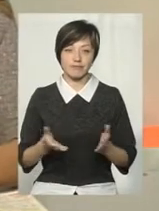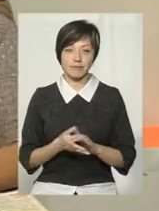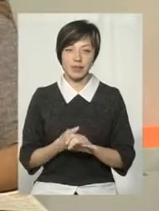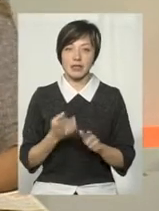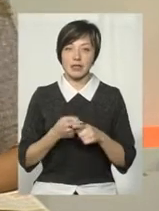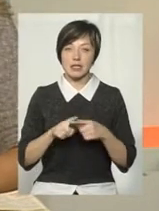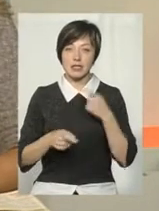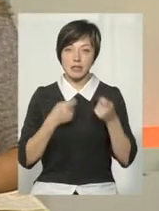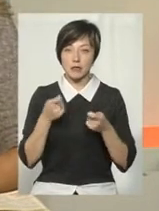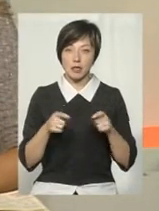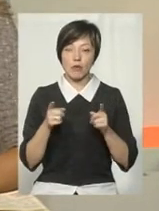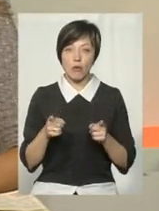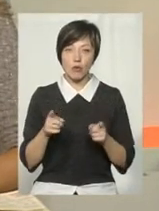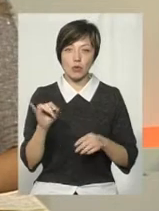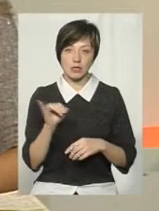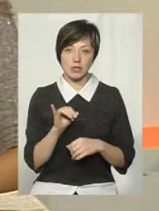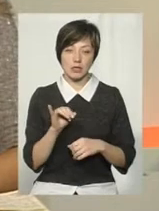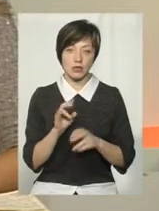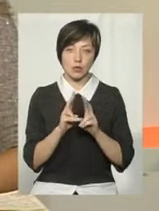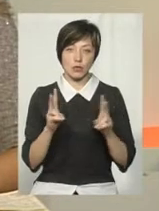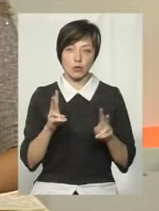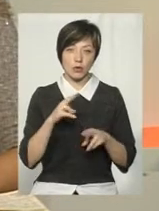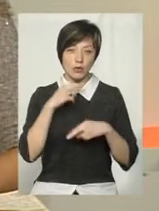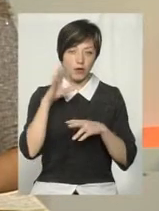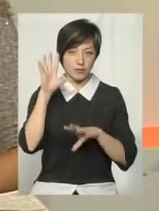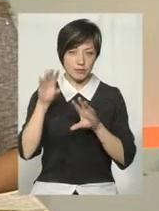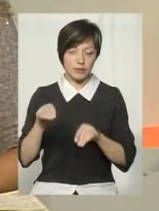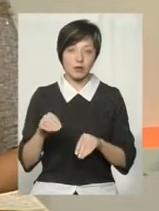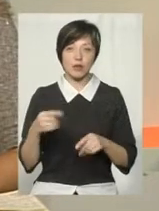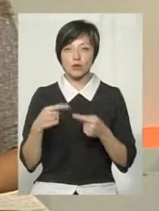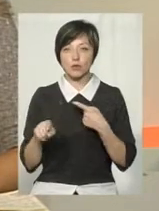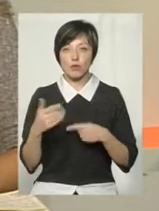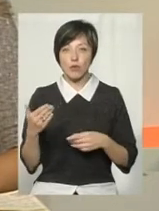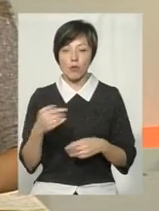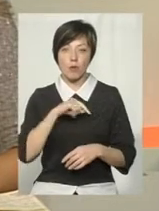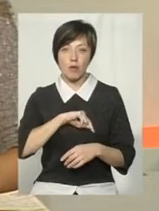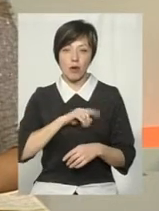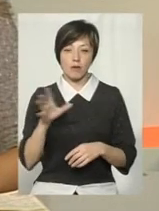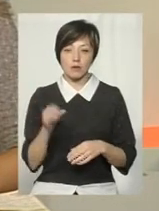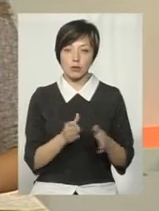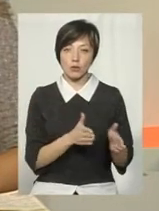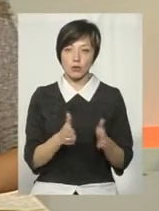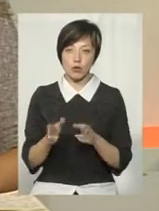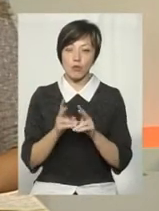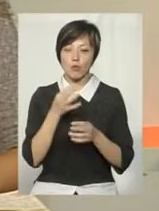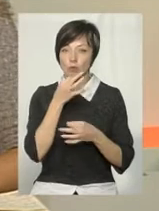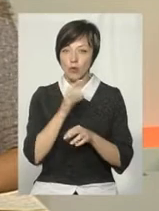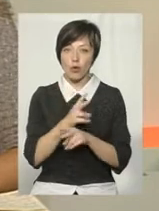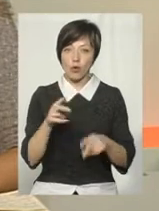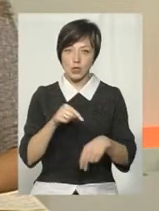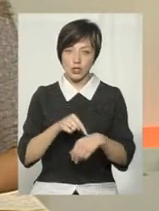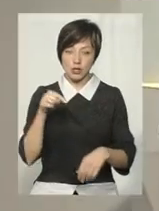на ці дрібні погрози, і ніхто не звертає уваги, з другого боку, морально всі готові, що будь-кого зачепиш,